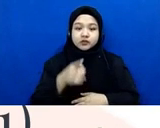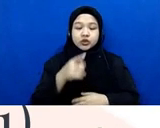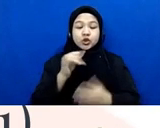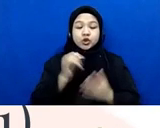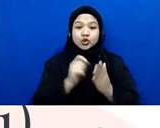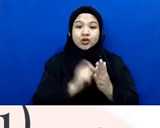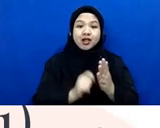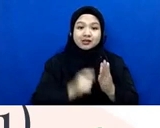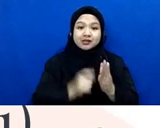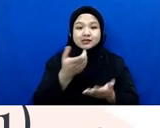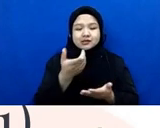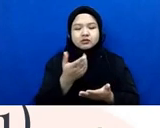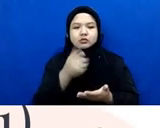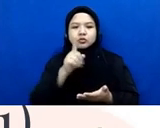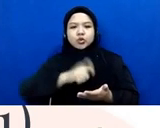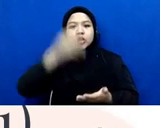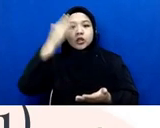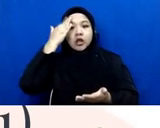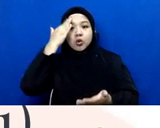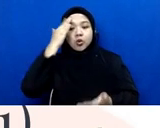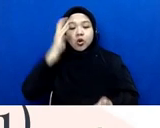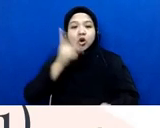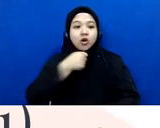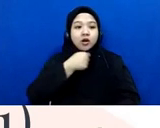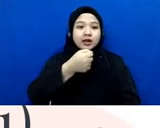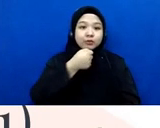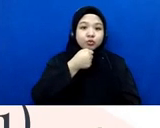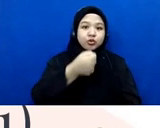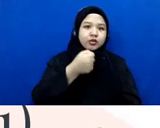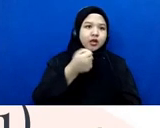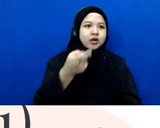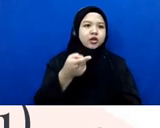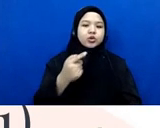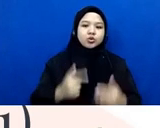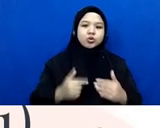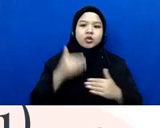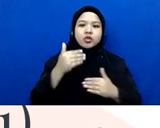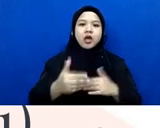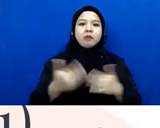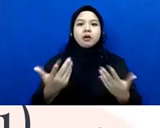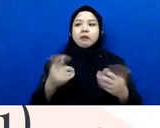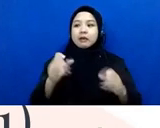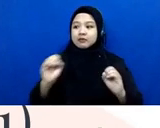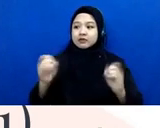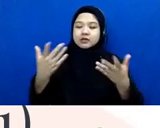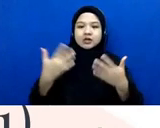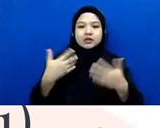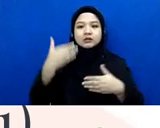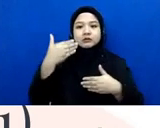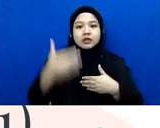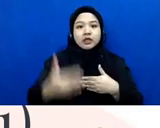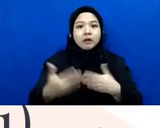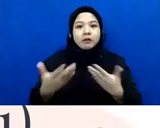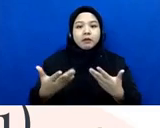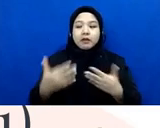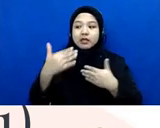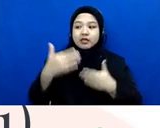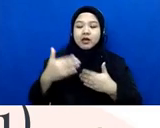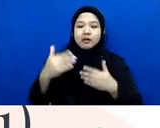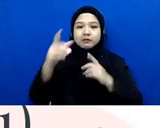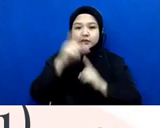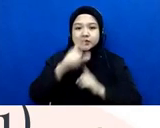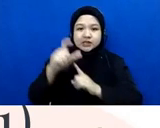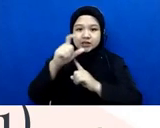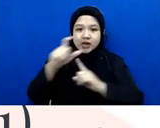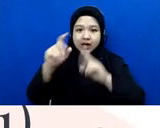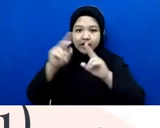ketika dia sedang meliput itu di tahap apa peristiwa itu terjadi apakah itu tahap penyidikan